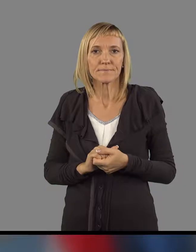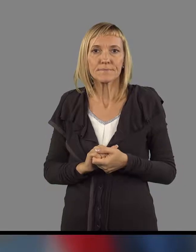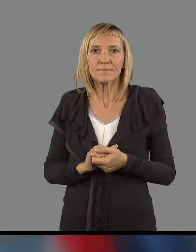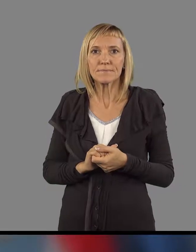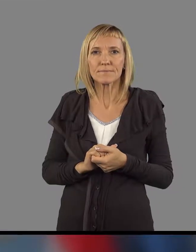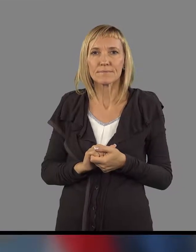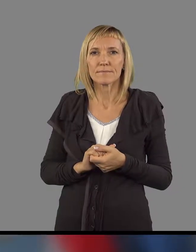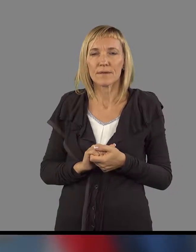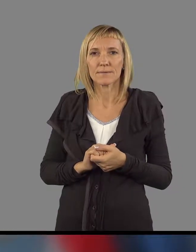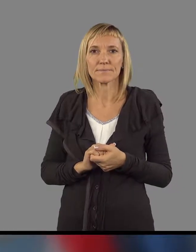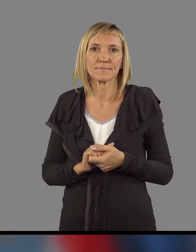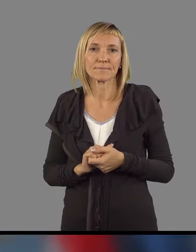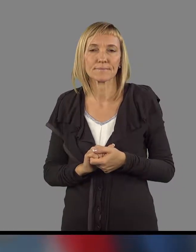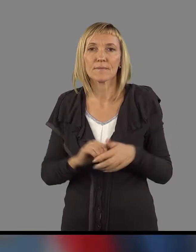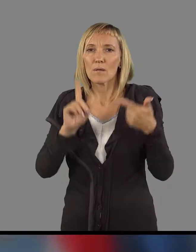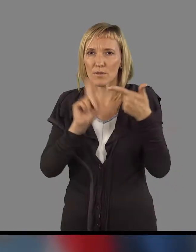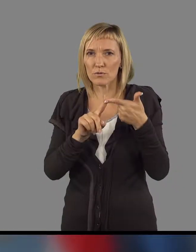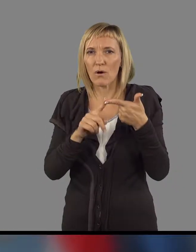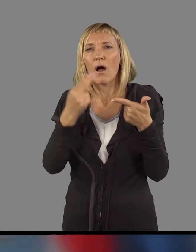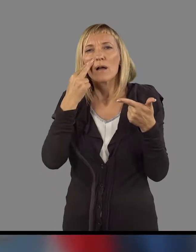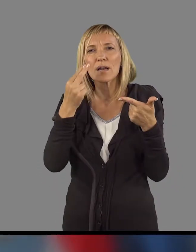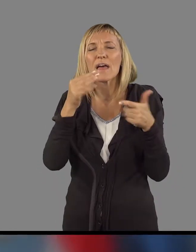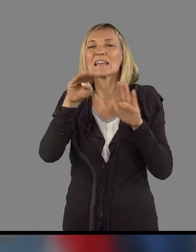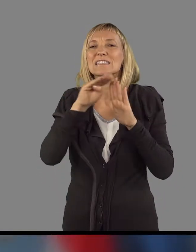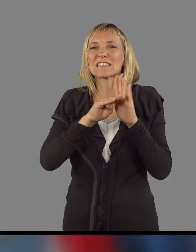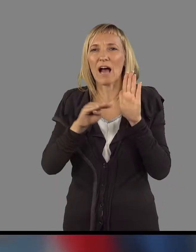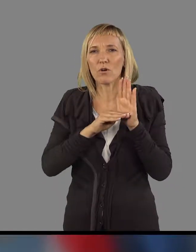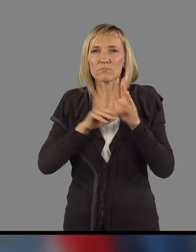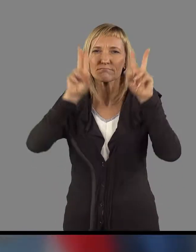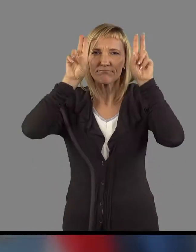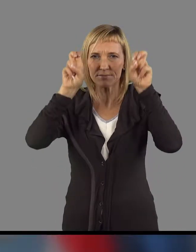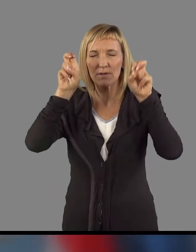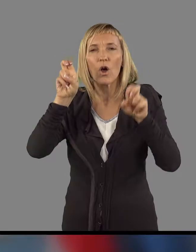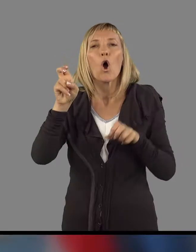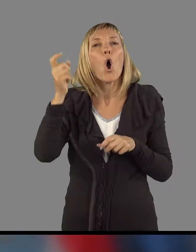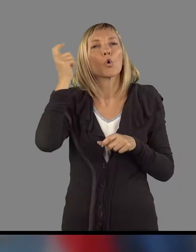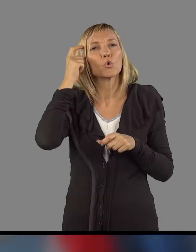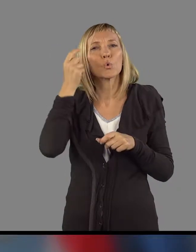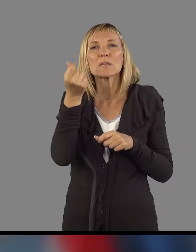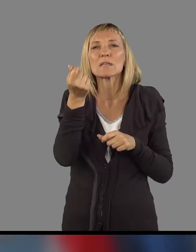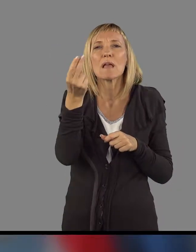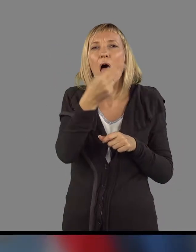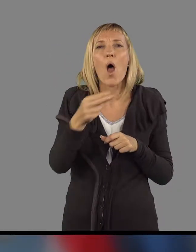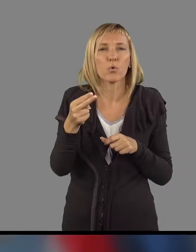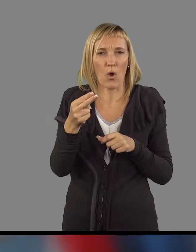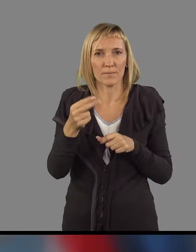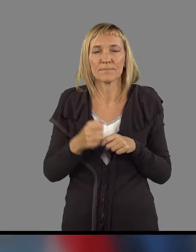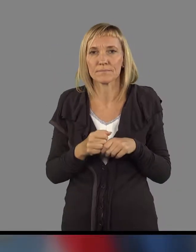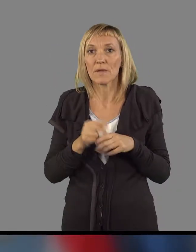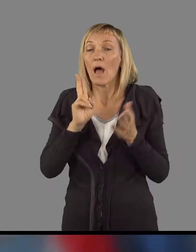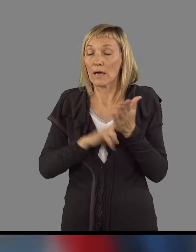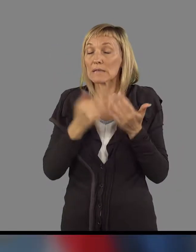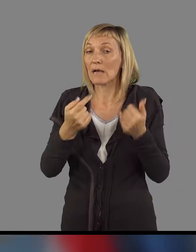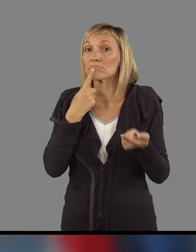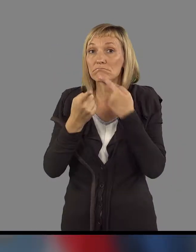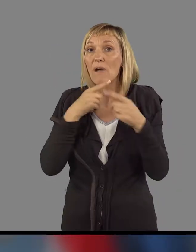Potem je bilo nadaljno vprašanje o krok zakona tako imenovanem kulturnem evru. Res je danes bil obravnavan